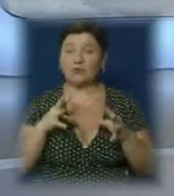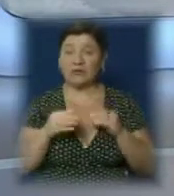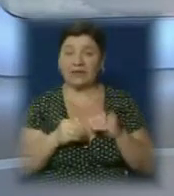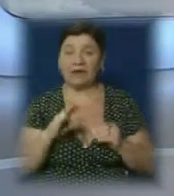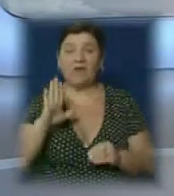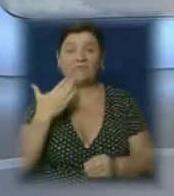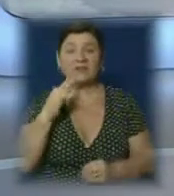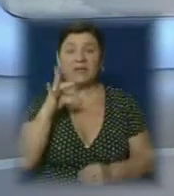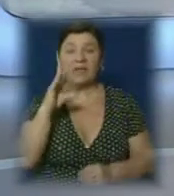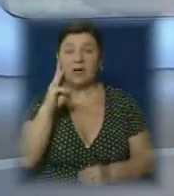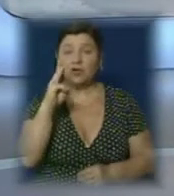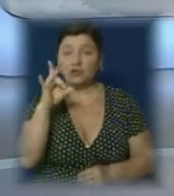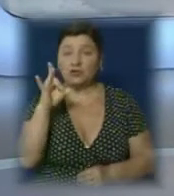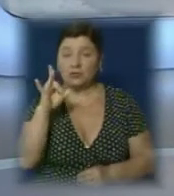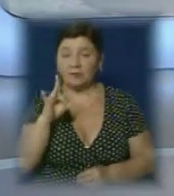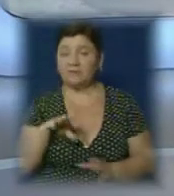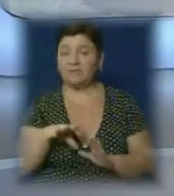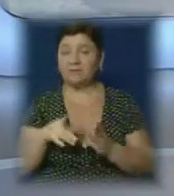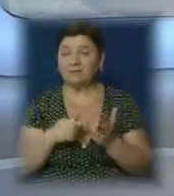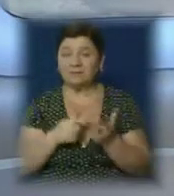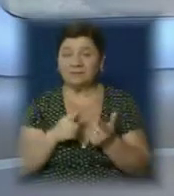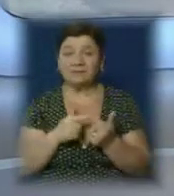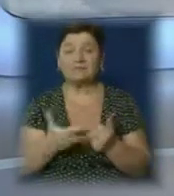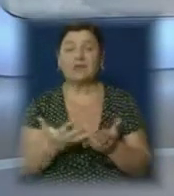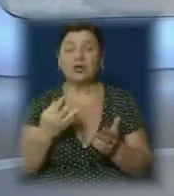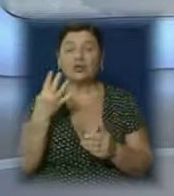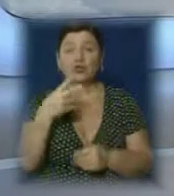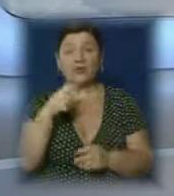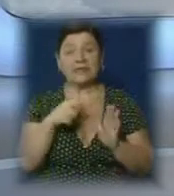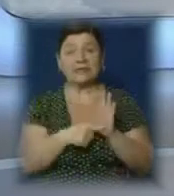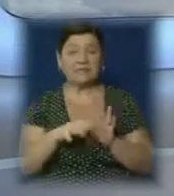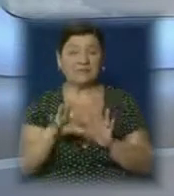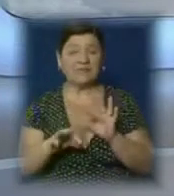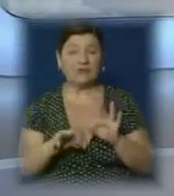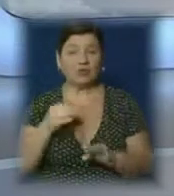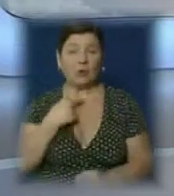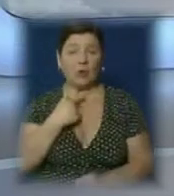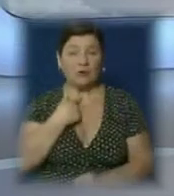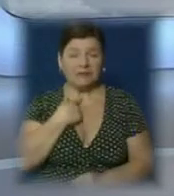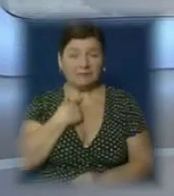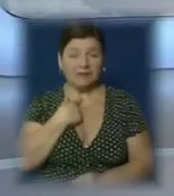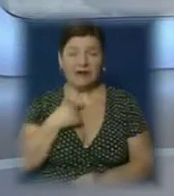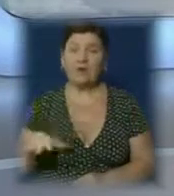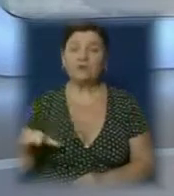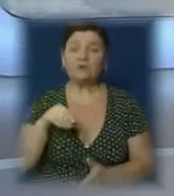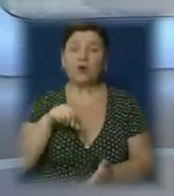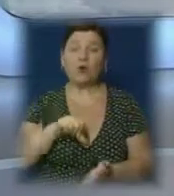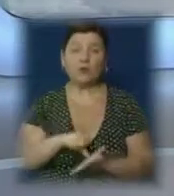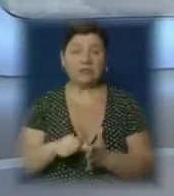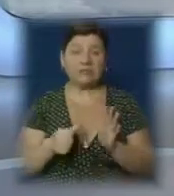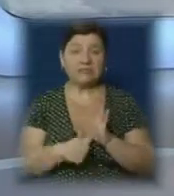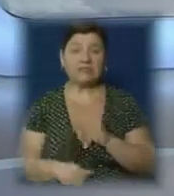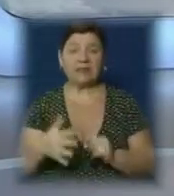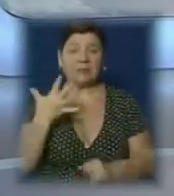став Василь Щур, набравши, за попередніми даними, 47% голосів виборців. Усього ж участь у голосуванні взяли